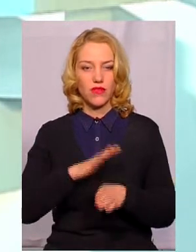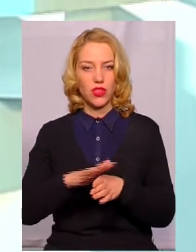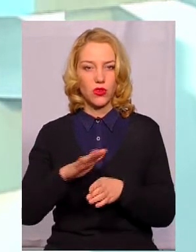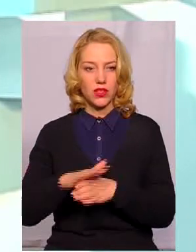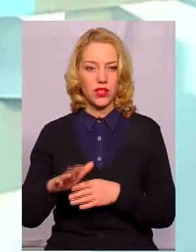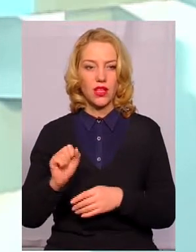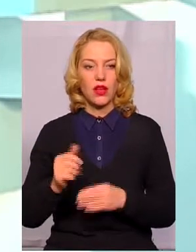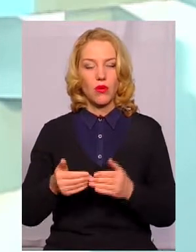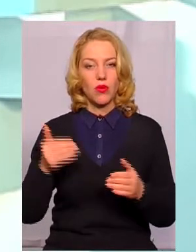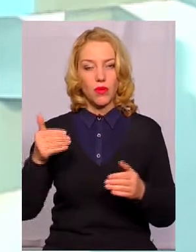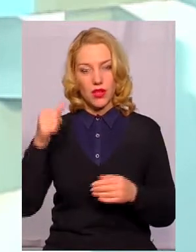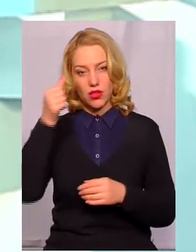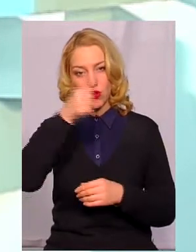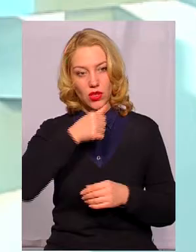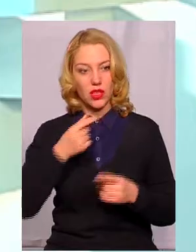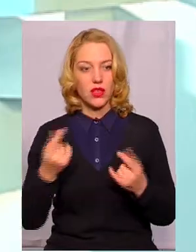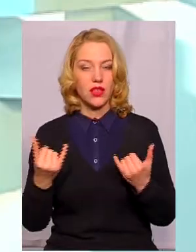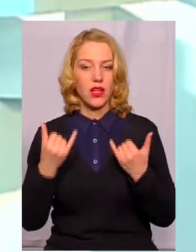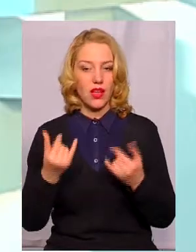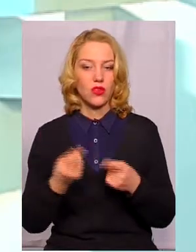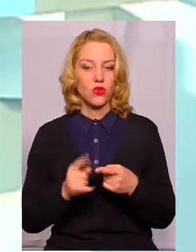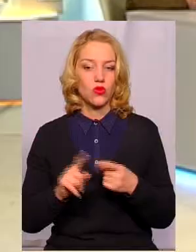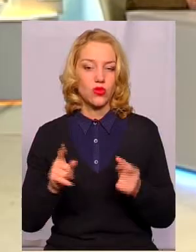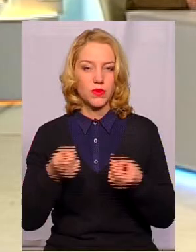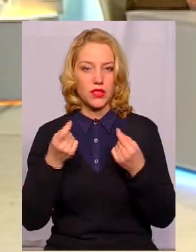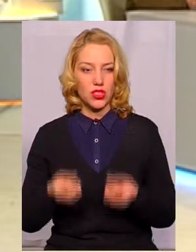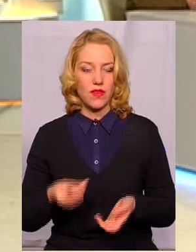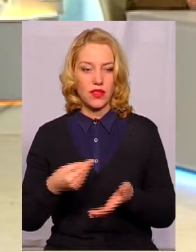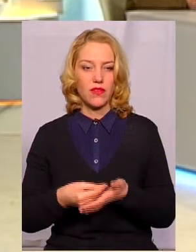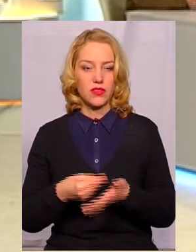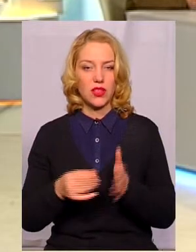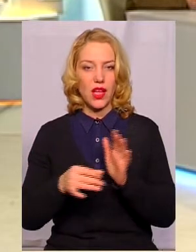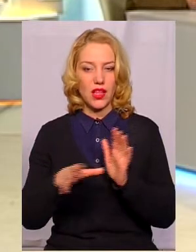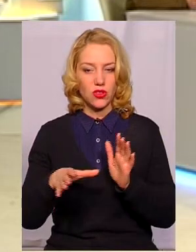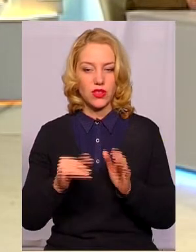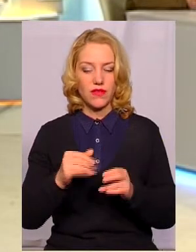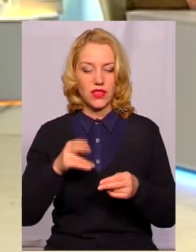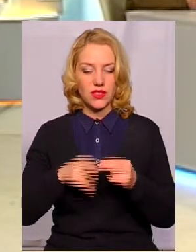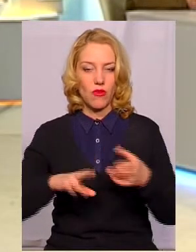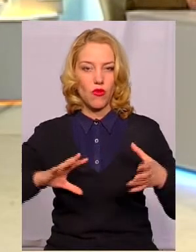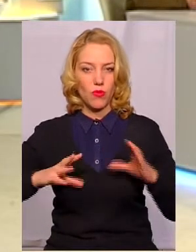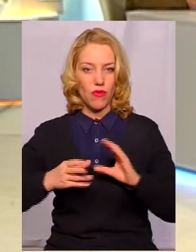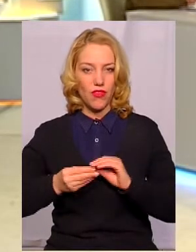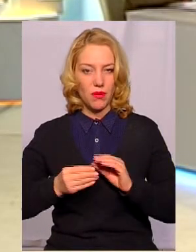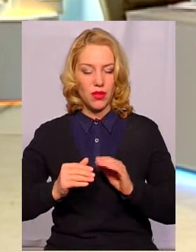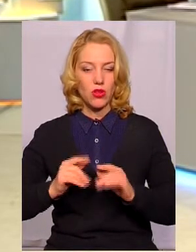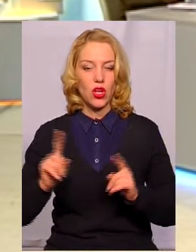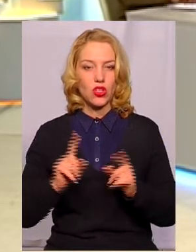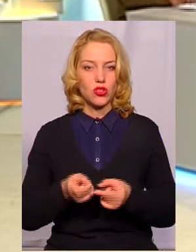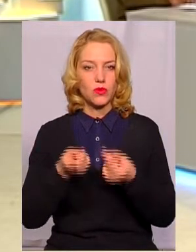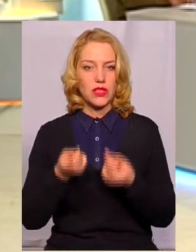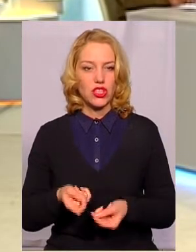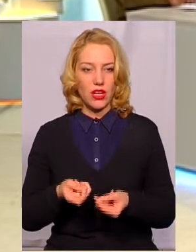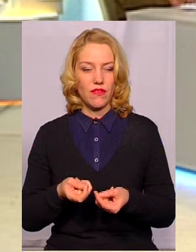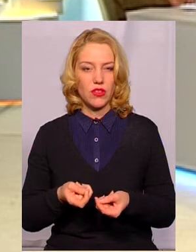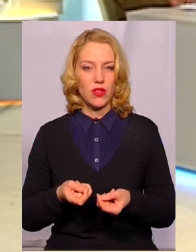попередні роки для того, щоб здешевшити вартість електричної енергії, в кінцевому випадку здешевшити